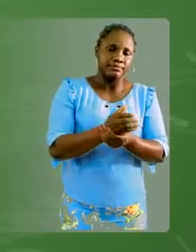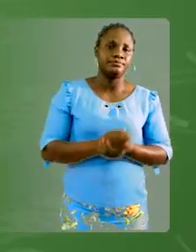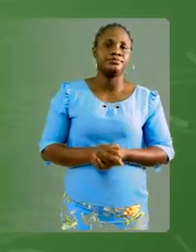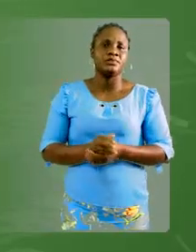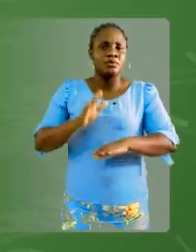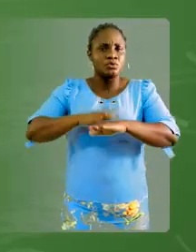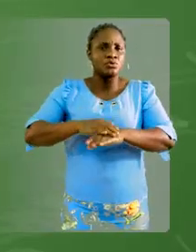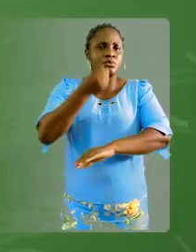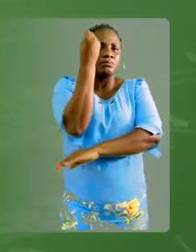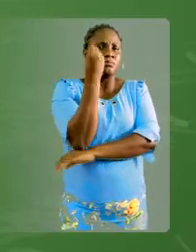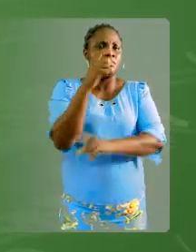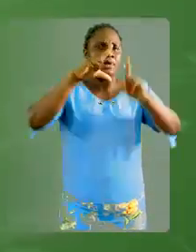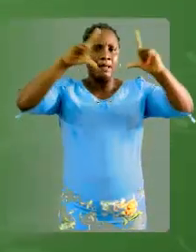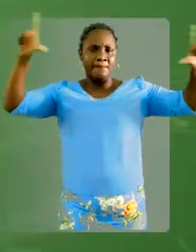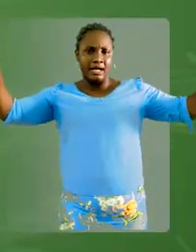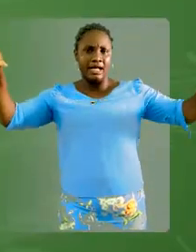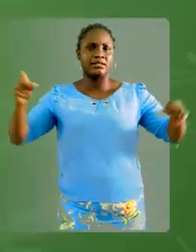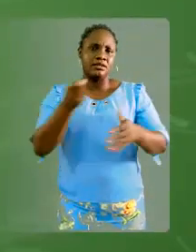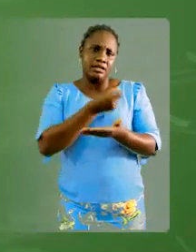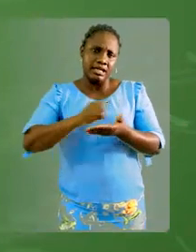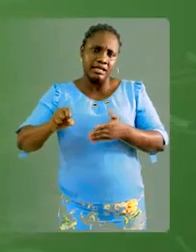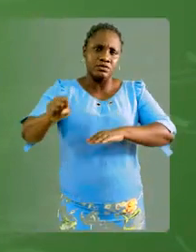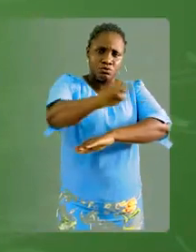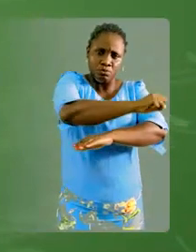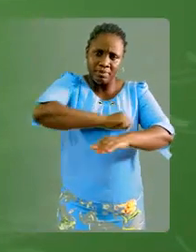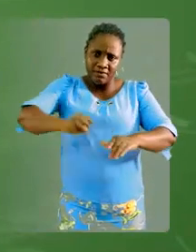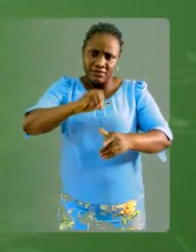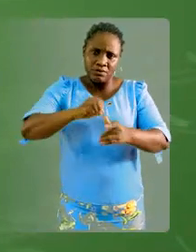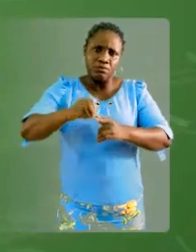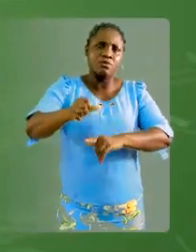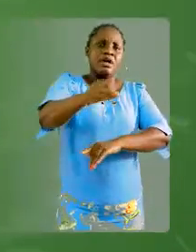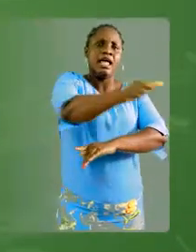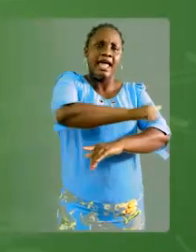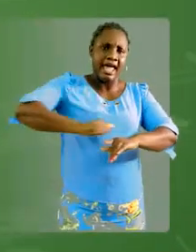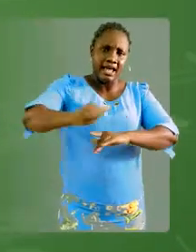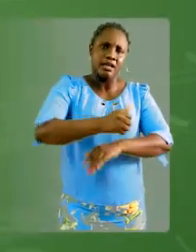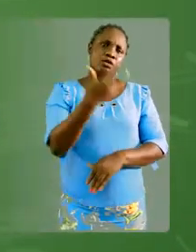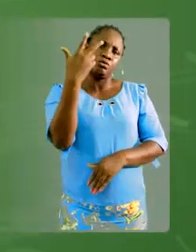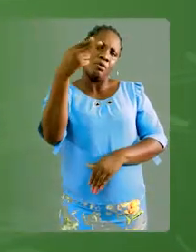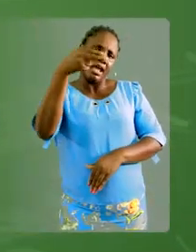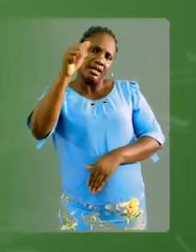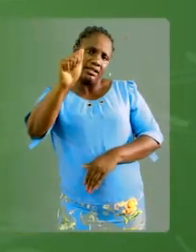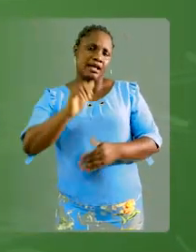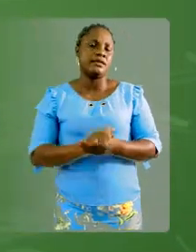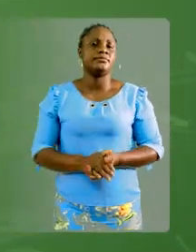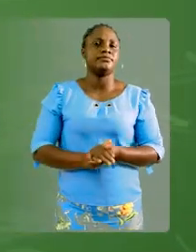Alors, sur la pancarte, c'est bien écrit superficie ou un trois hectares.